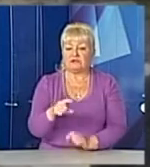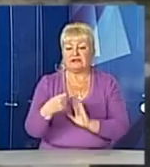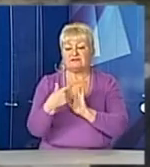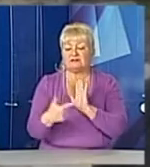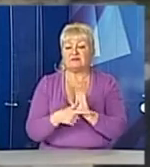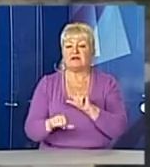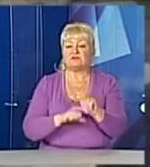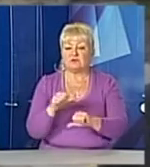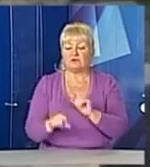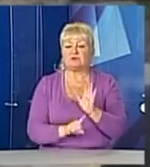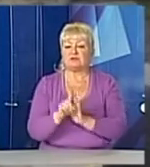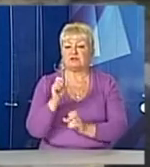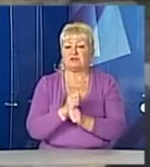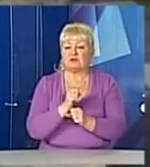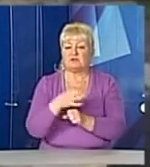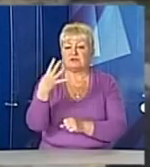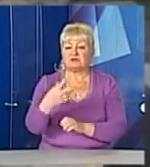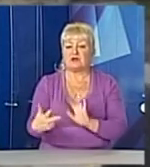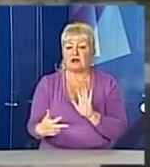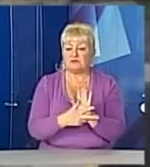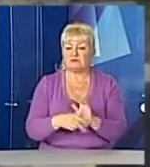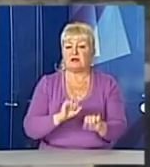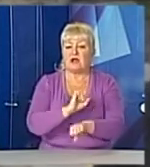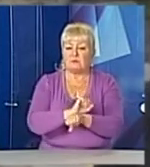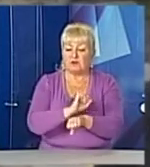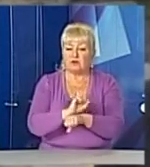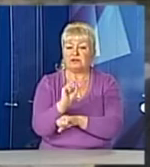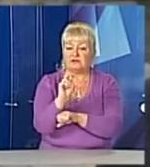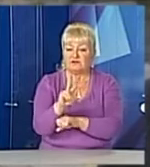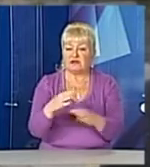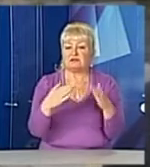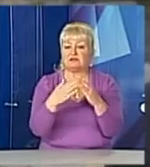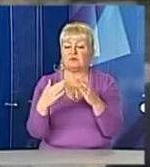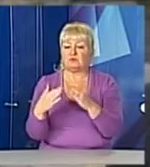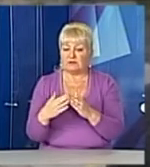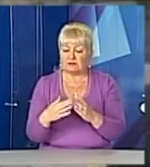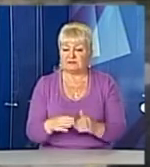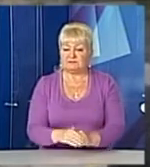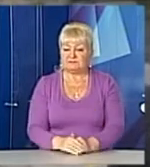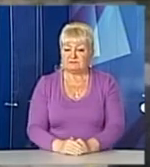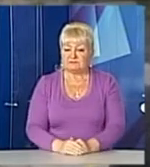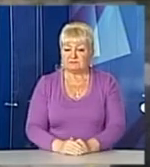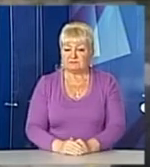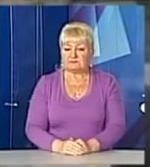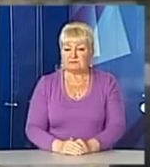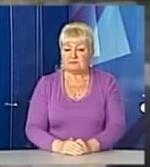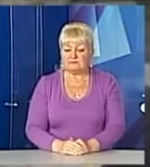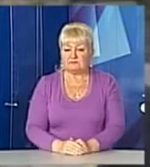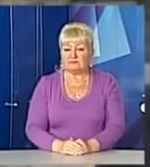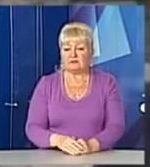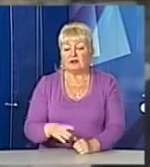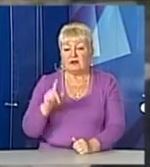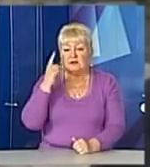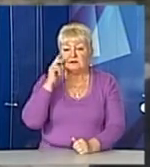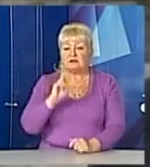розпочали роботи на 48 балконах, на 12 будинках. Не знаю, чи всі з них дасться